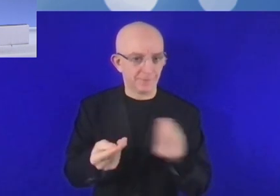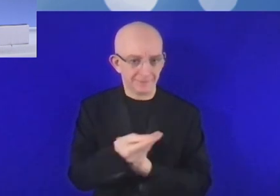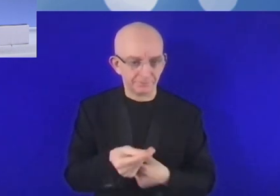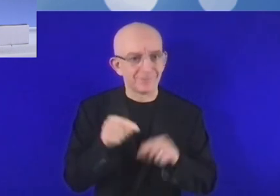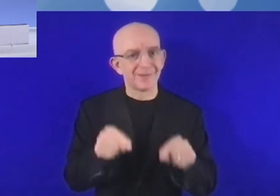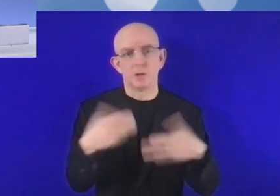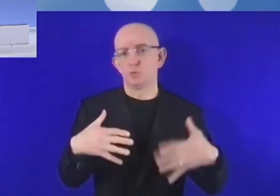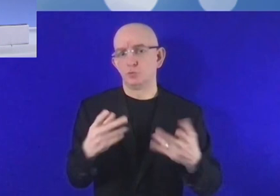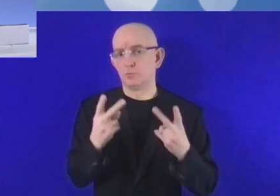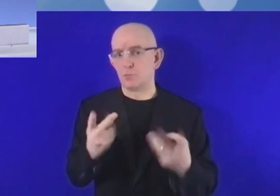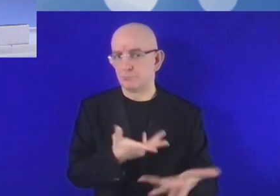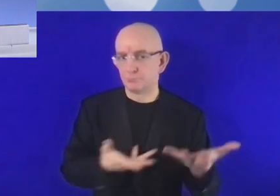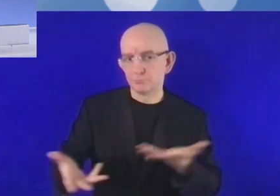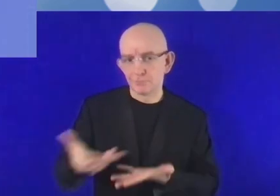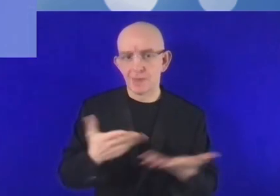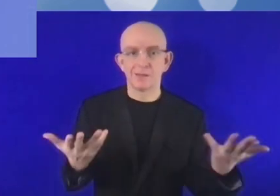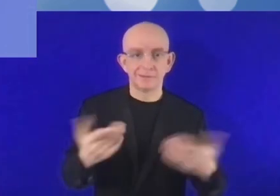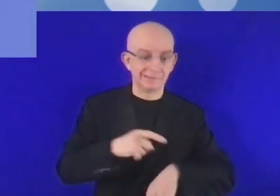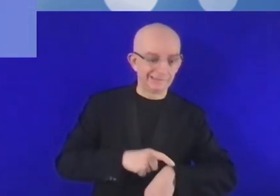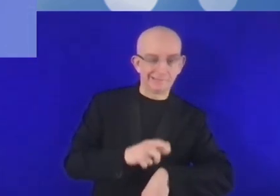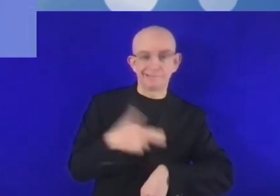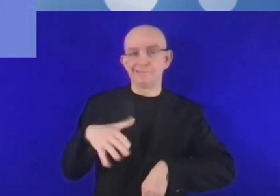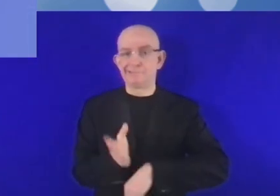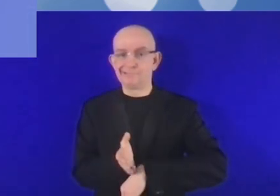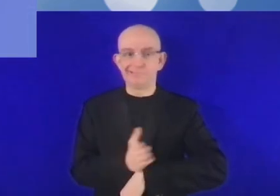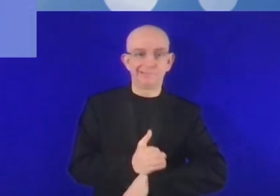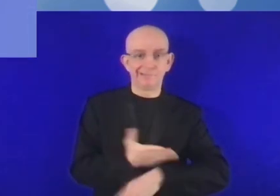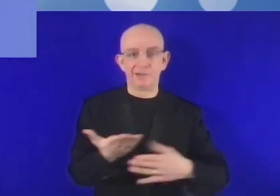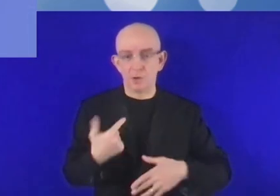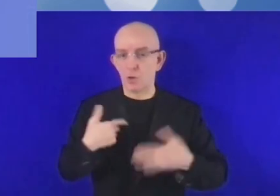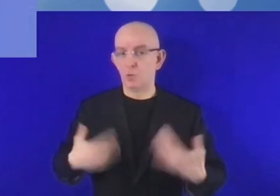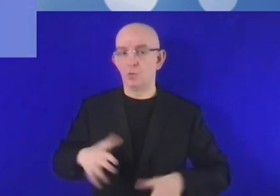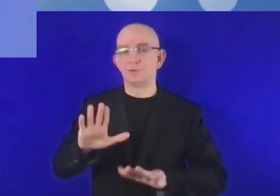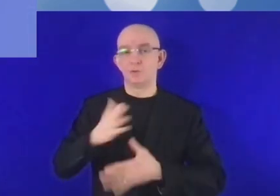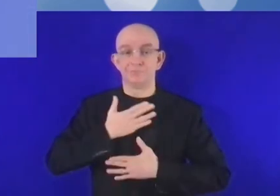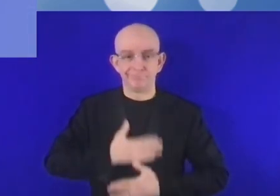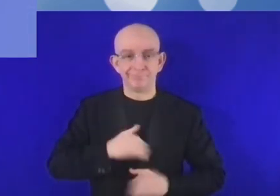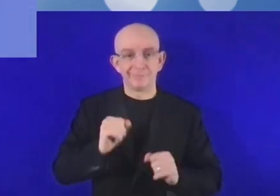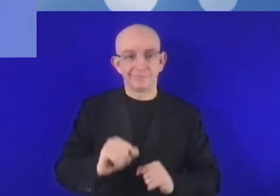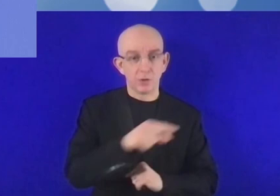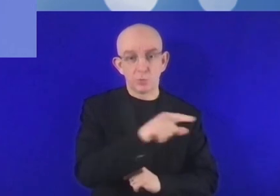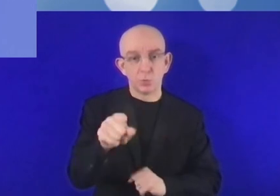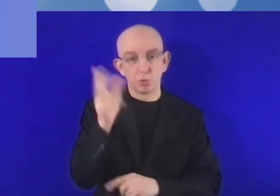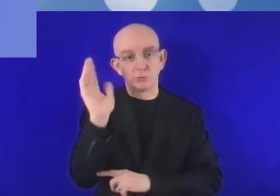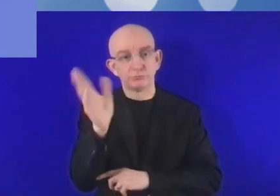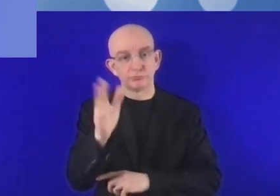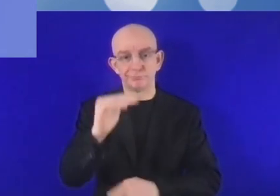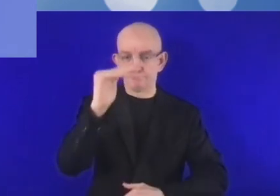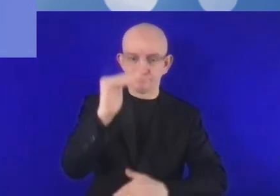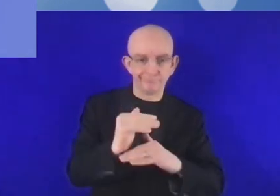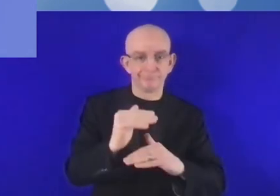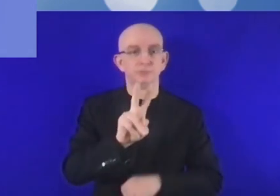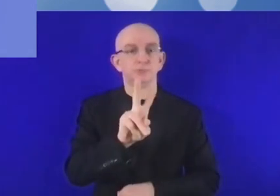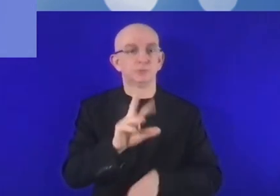de plus en plus défaut. Malheureusement, le temps passe encore plus vite que je ne l'aurais cru. Je vous demanderai donc